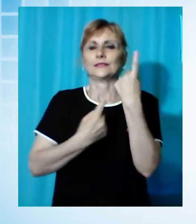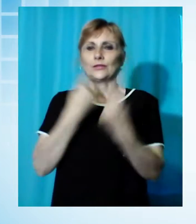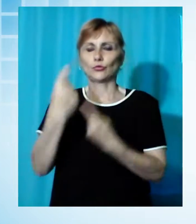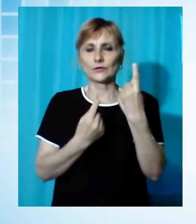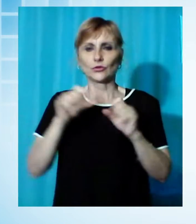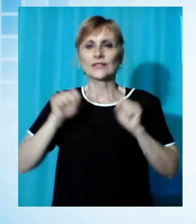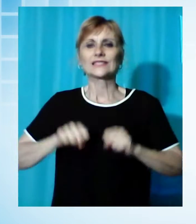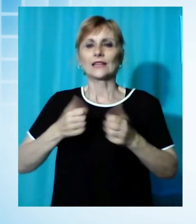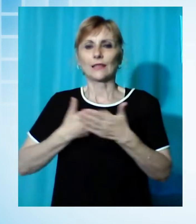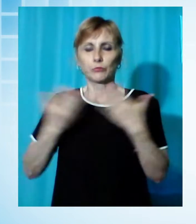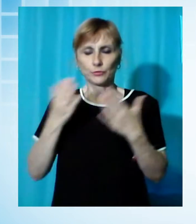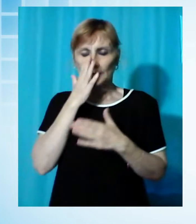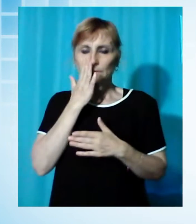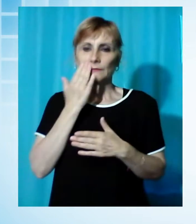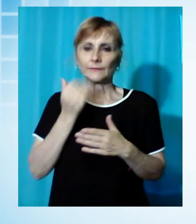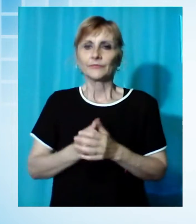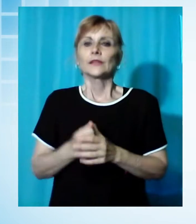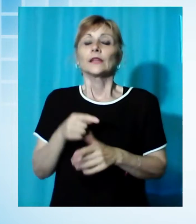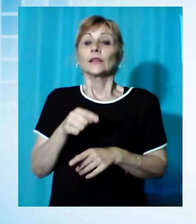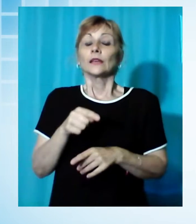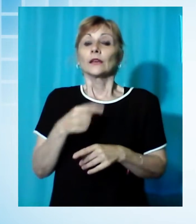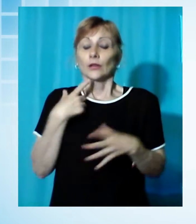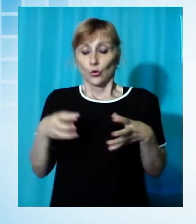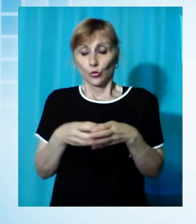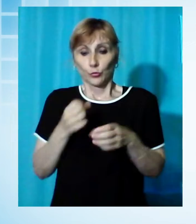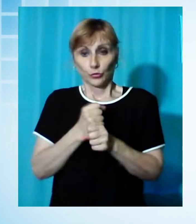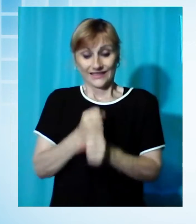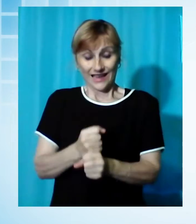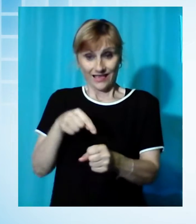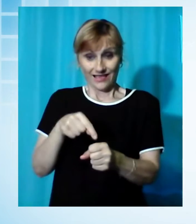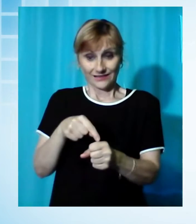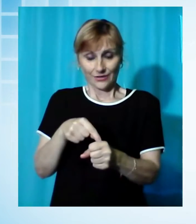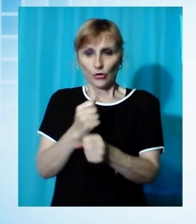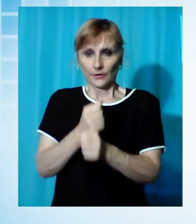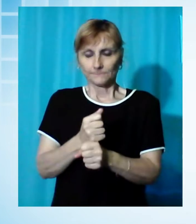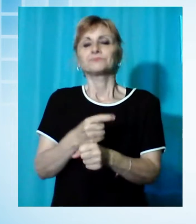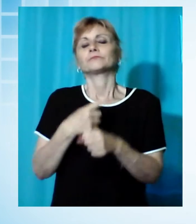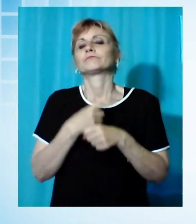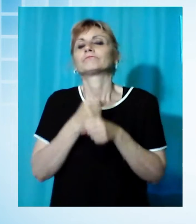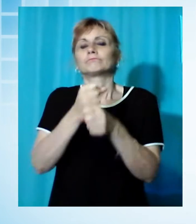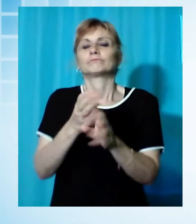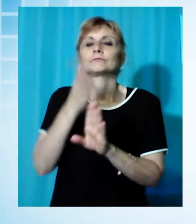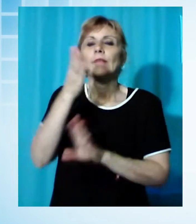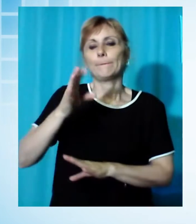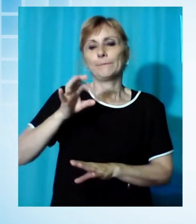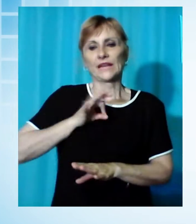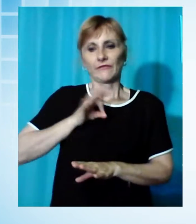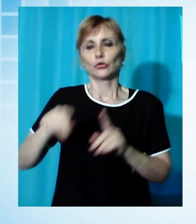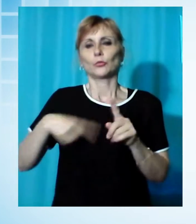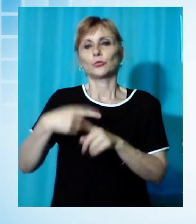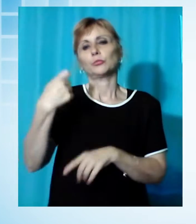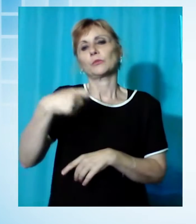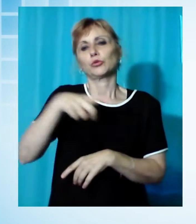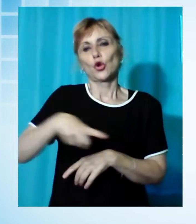pubblica. Una delegazione è stata poi ricevuta dal prefetto e dal presidente della provincia a cui è stato consegnato il